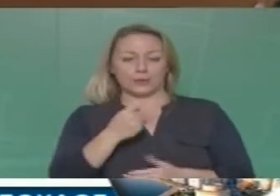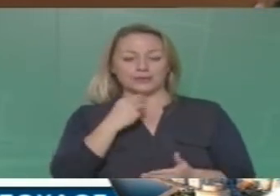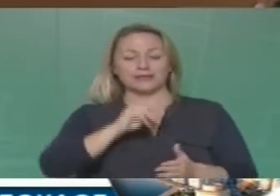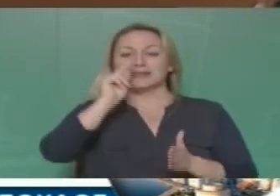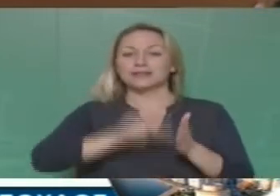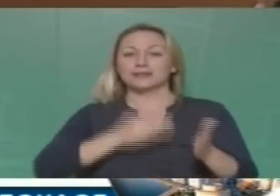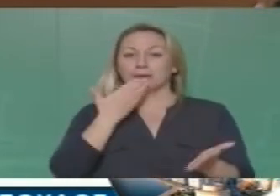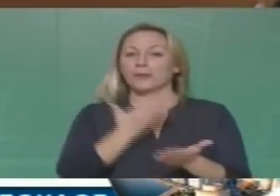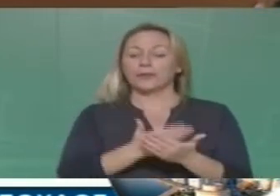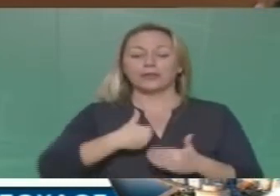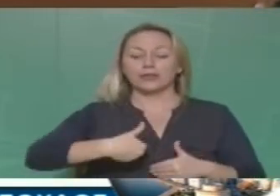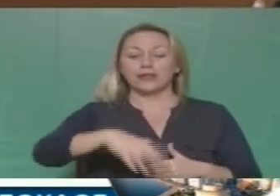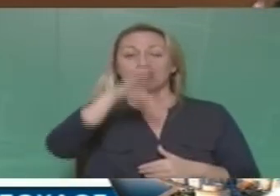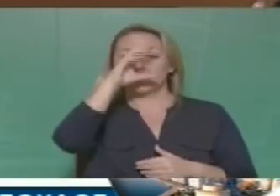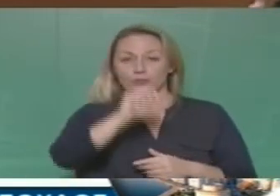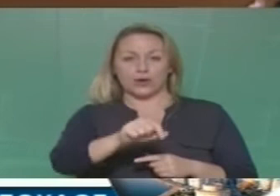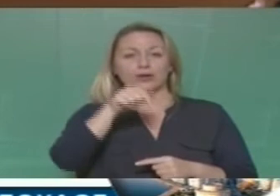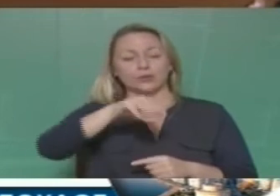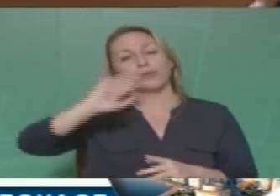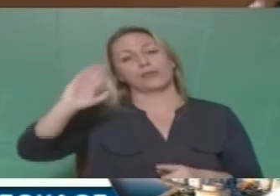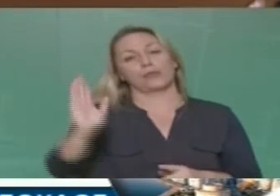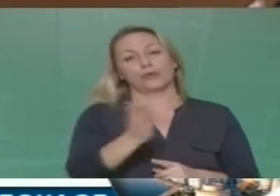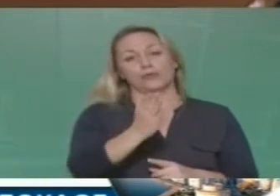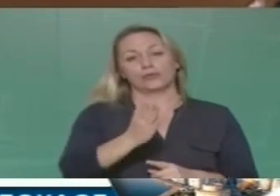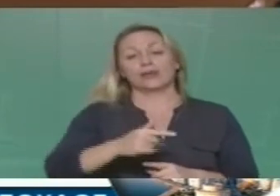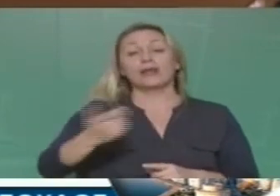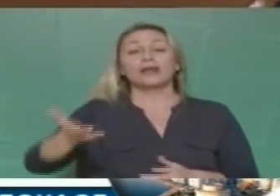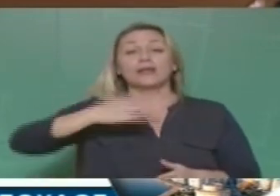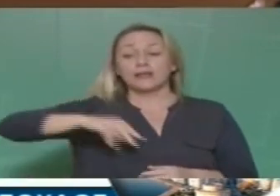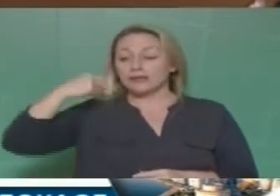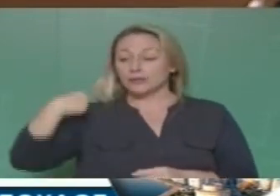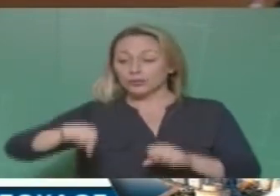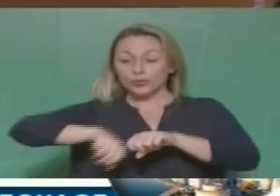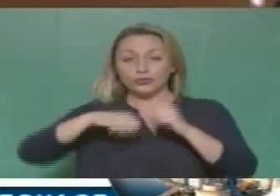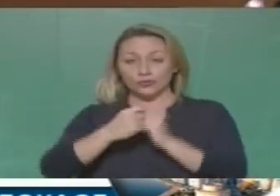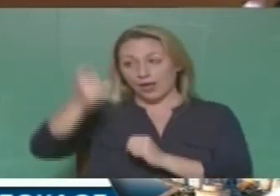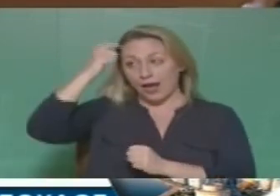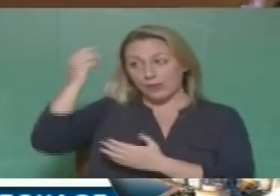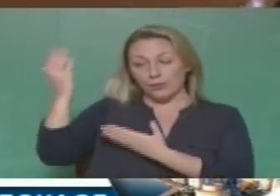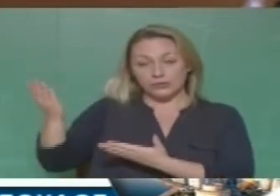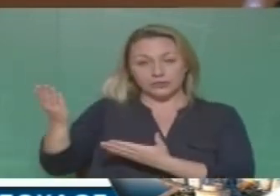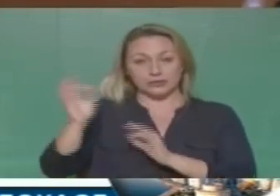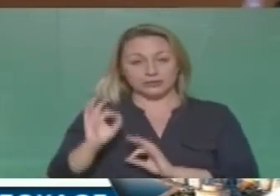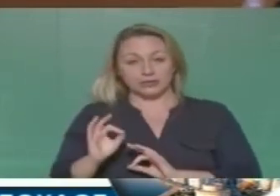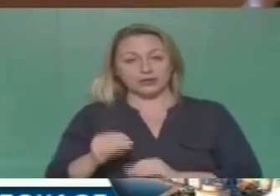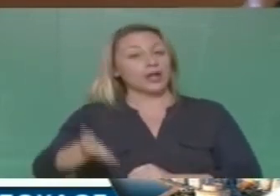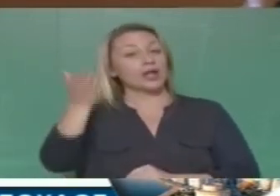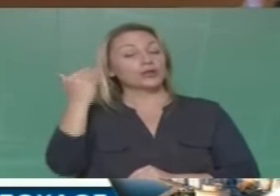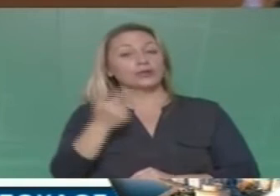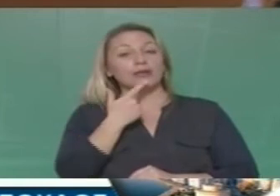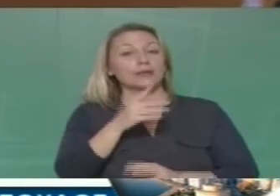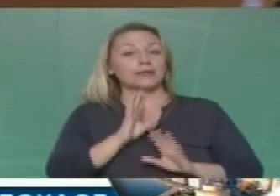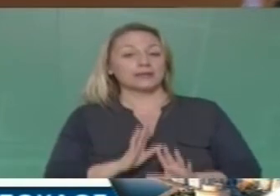και θα απολυθούν. και ζήτησαν την τοποθέτηση του Δημοτικού Συμβουλίου. Εμείς τότε τοποθετηθήκαμε και είπαμε